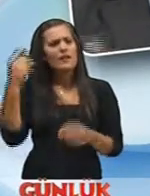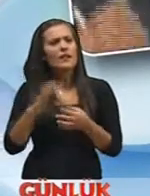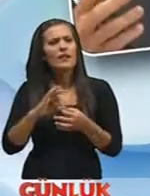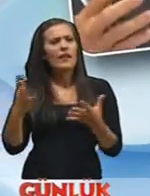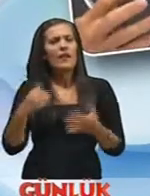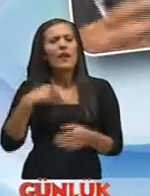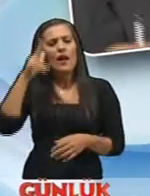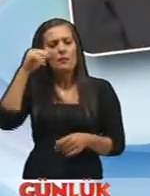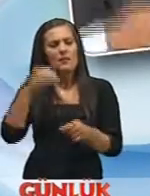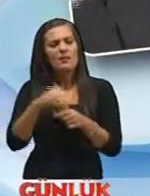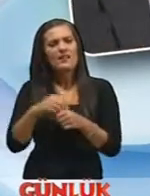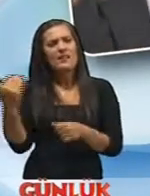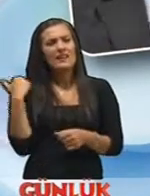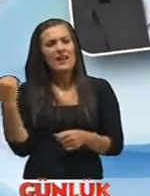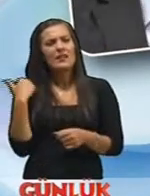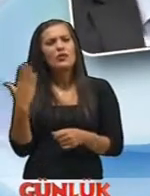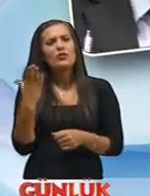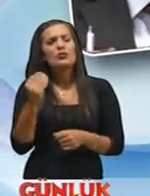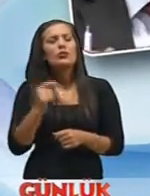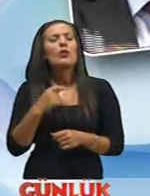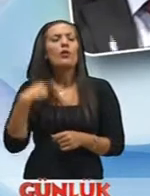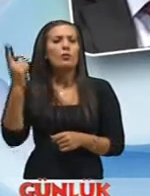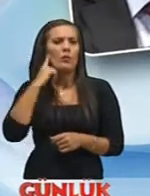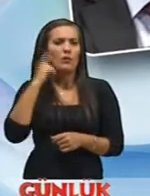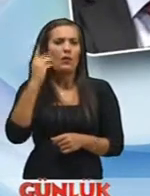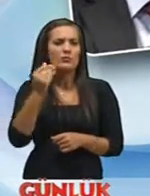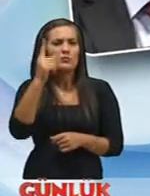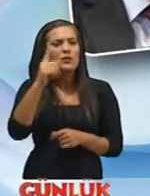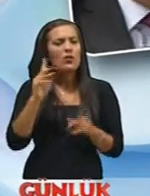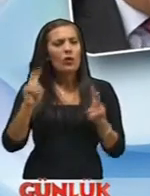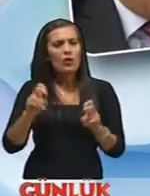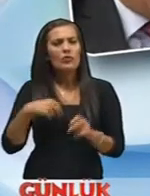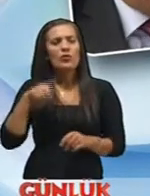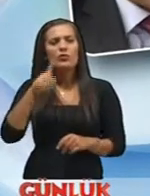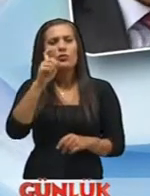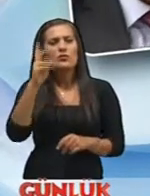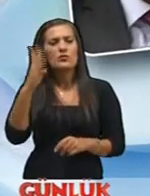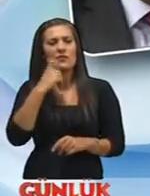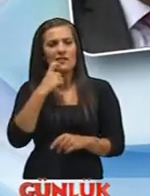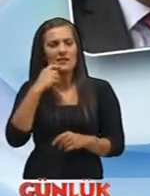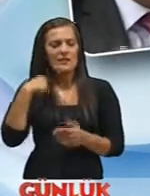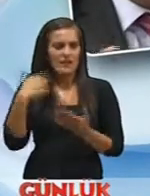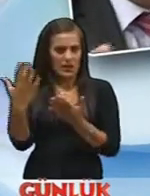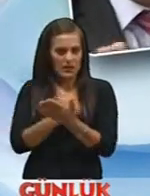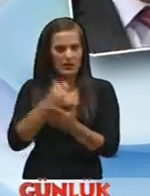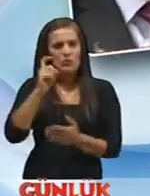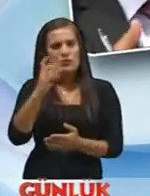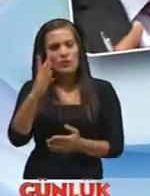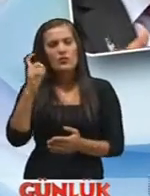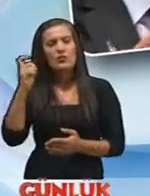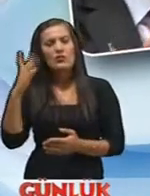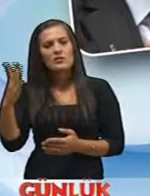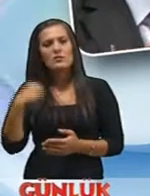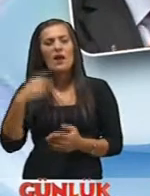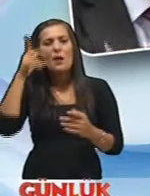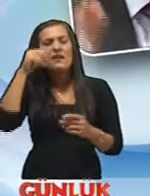Amerika'da da yeni yeni çok popüler olmuştu konu Ve kullandığım makaleler zaten 94 yılında kazanıp gitmiştim bursu 94-95'te Amerika'da